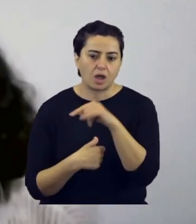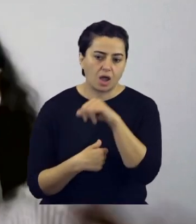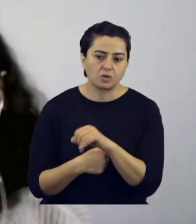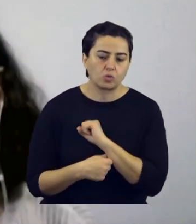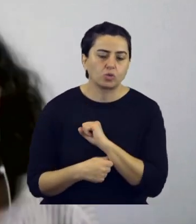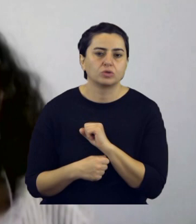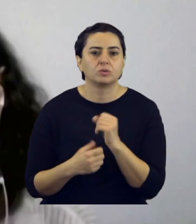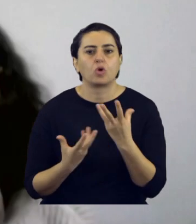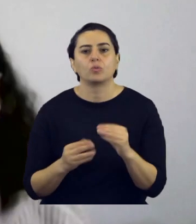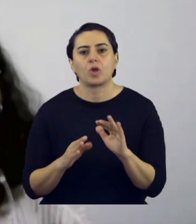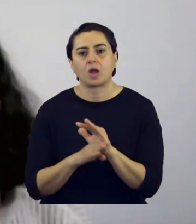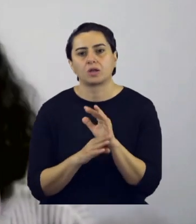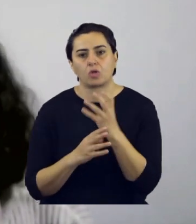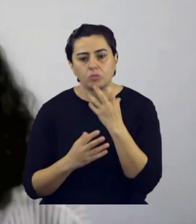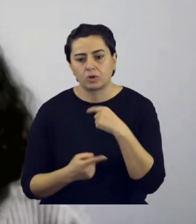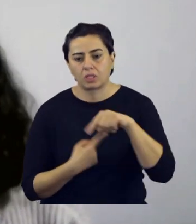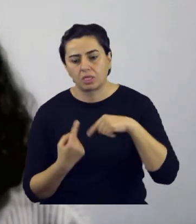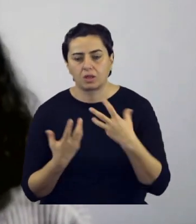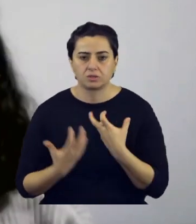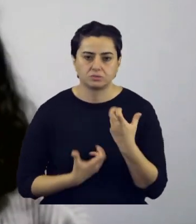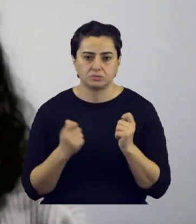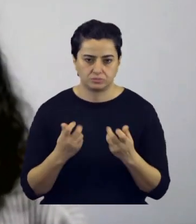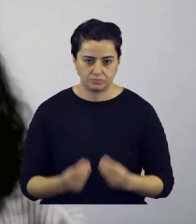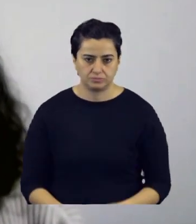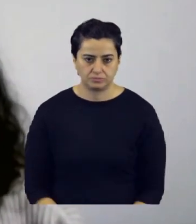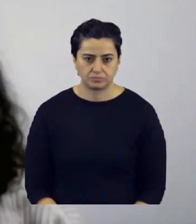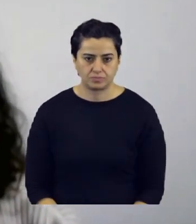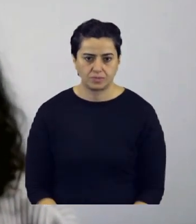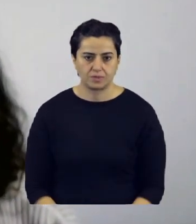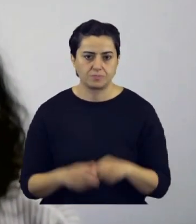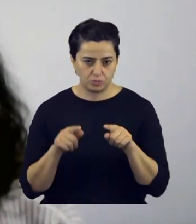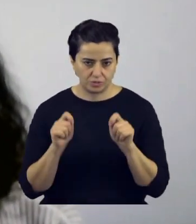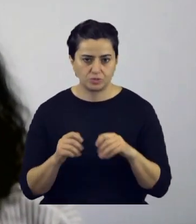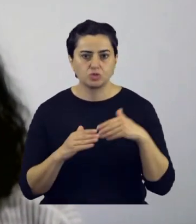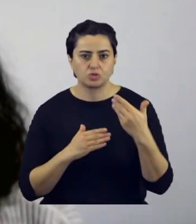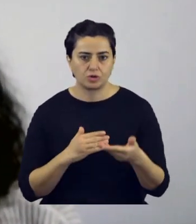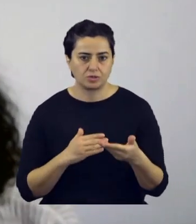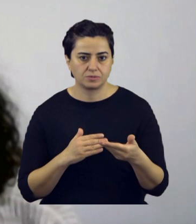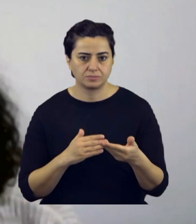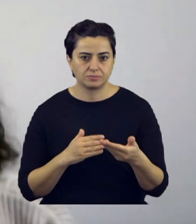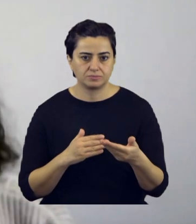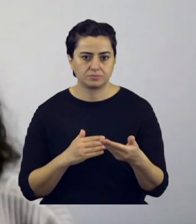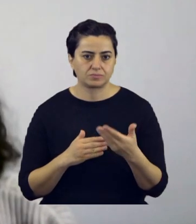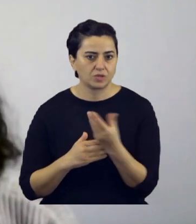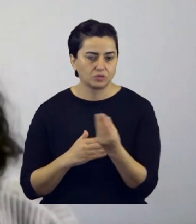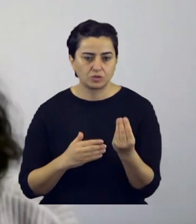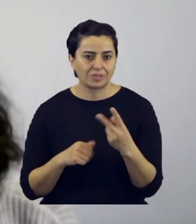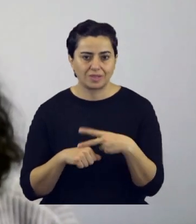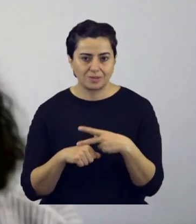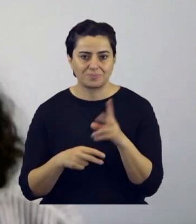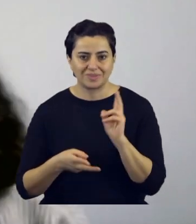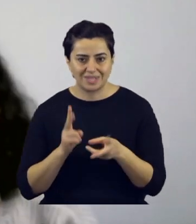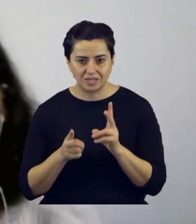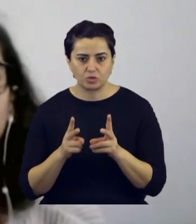düşündüğü için hiçbir şey olmuyor. Hayatları boyunca bu dönemde ilerliyorlar. İlk olarak bunu yaptım. Daha sonra birçok şey